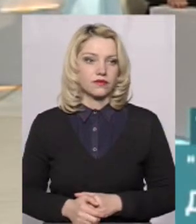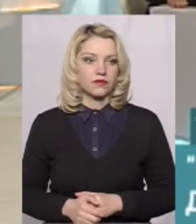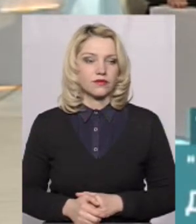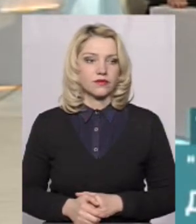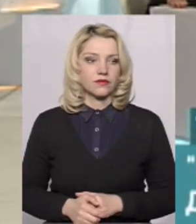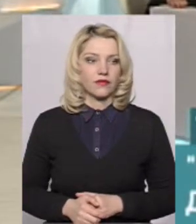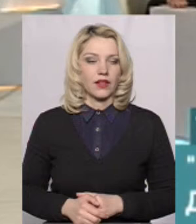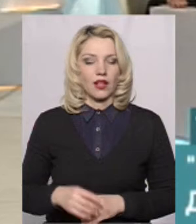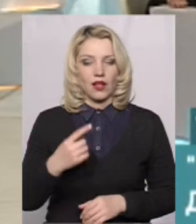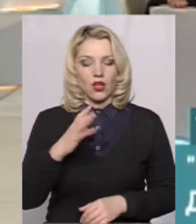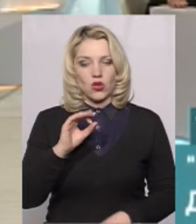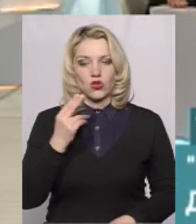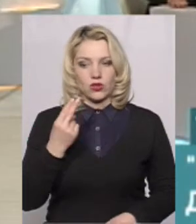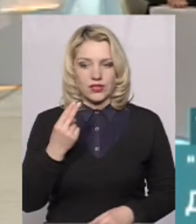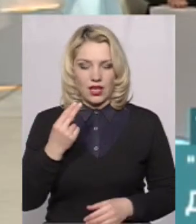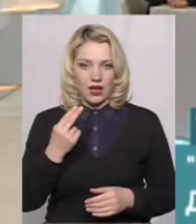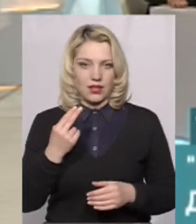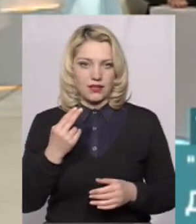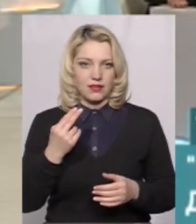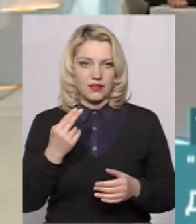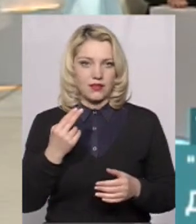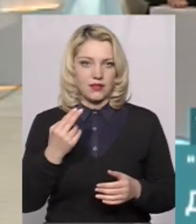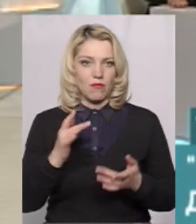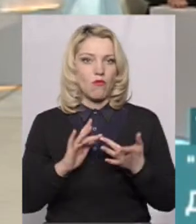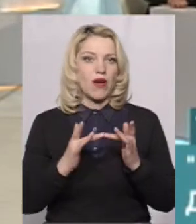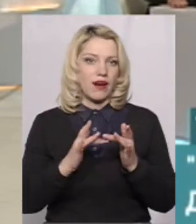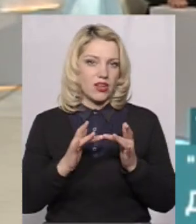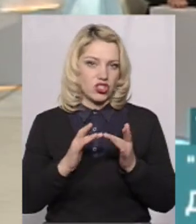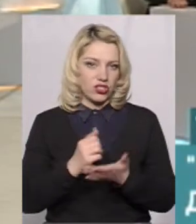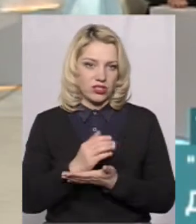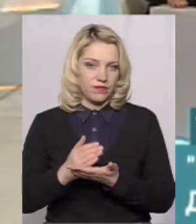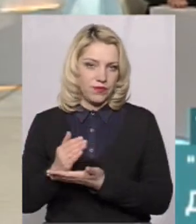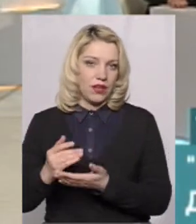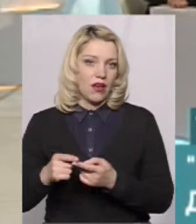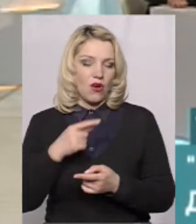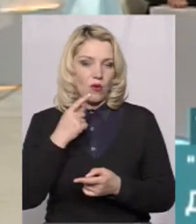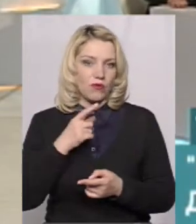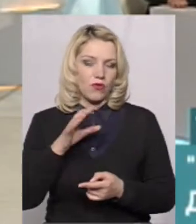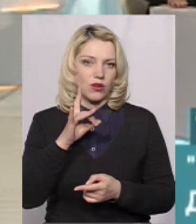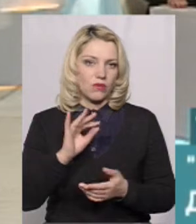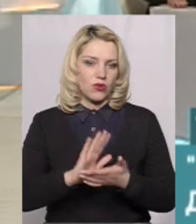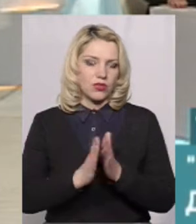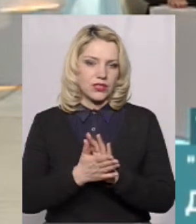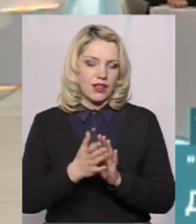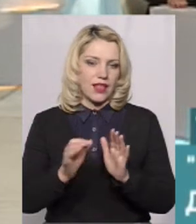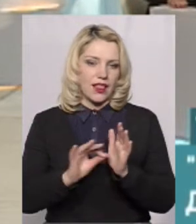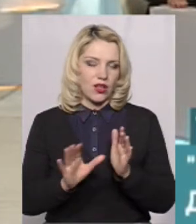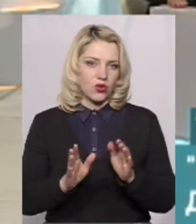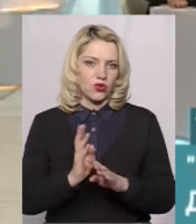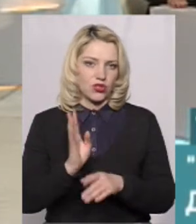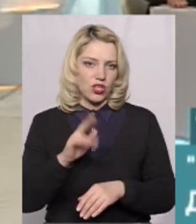В одній з соціальних мереж активно обговорювали стан електронної черги